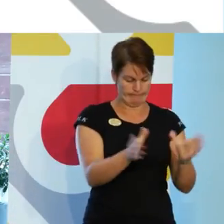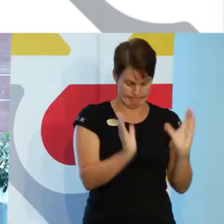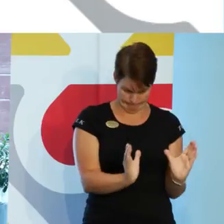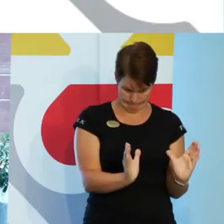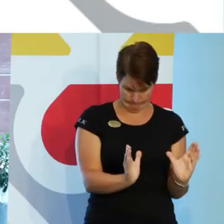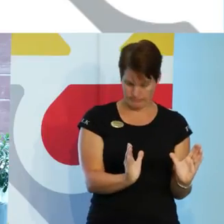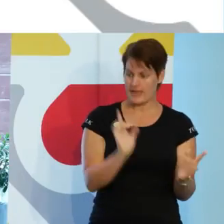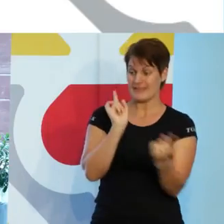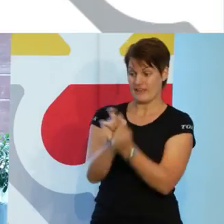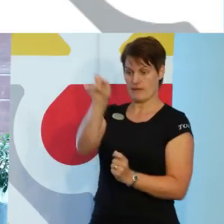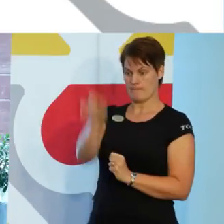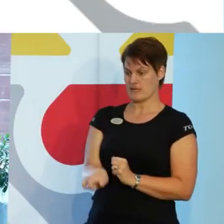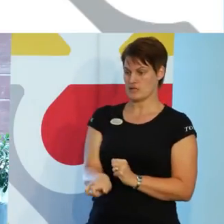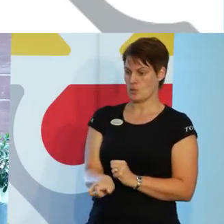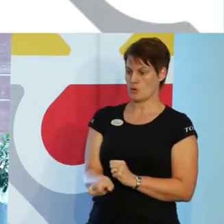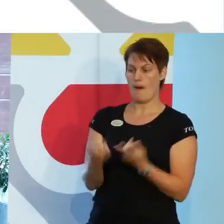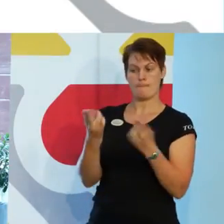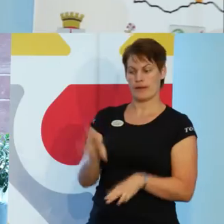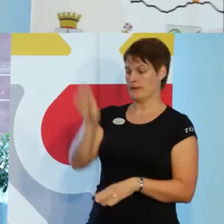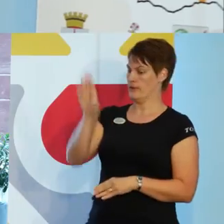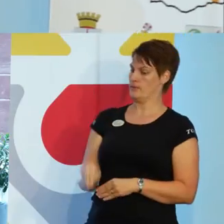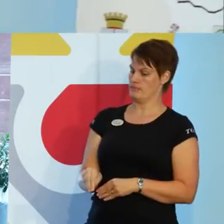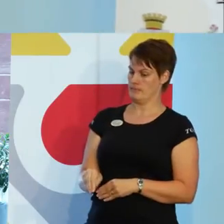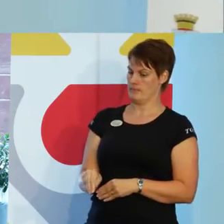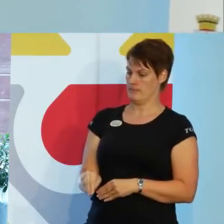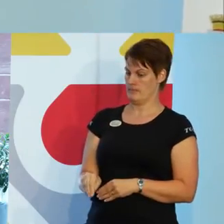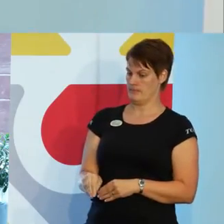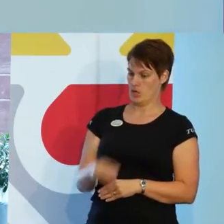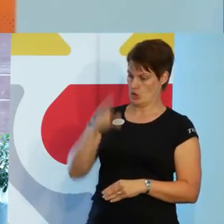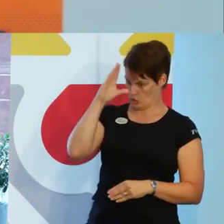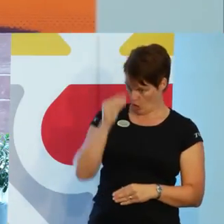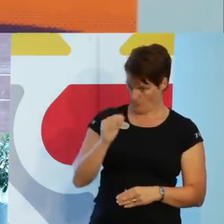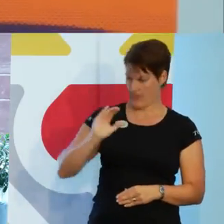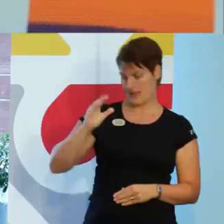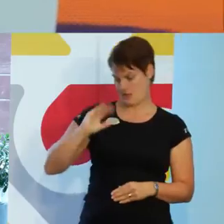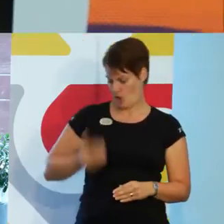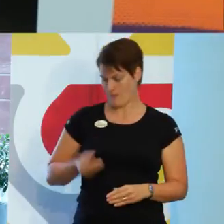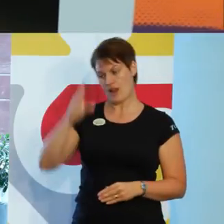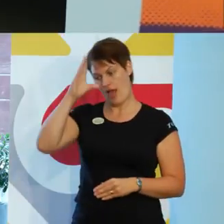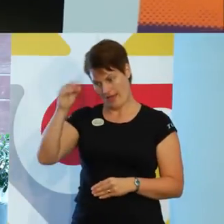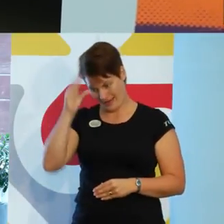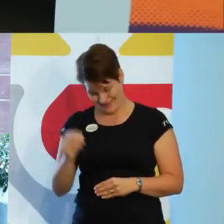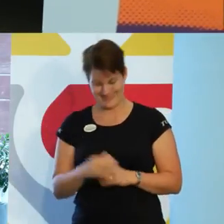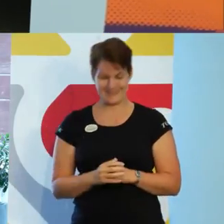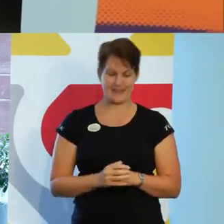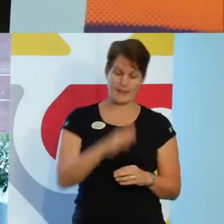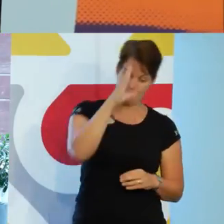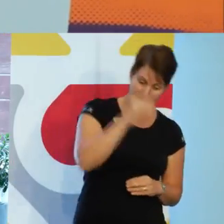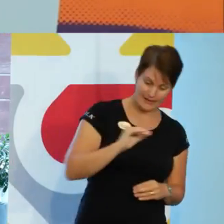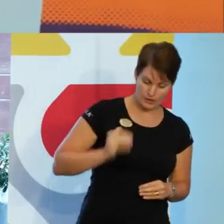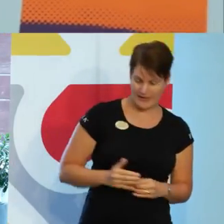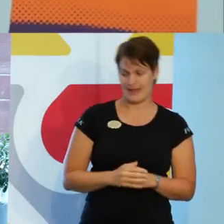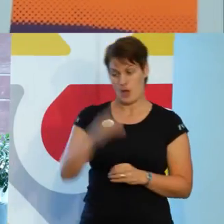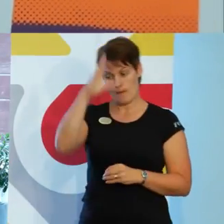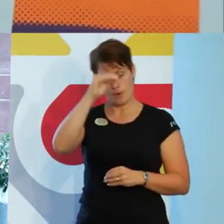Vi träffar en person och så kategoriserar vi en dam eller herre. Man eller kvinna. Pojke